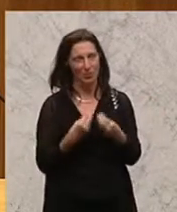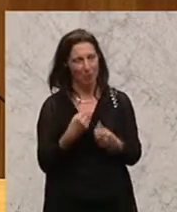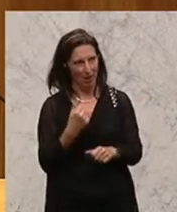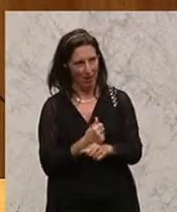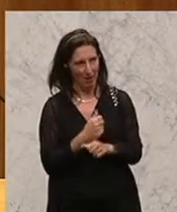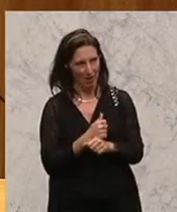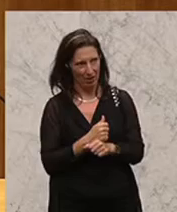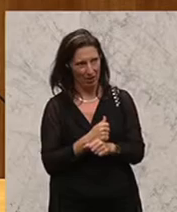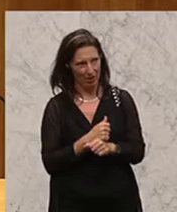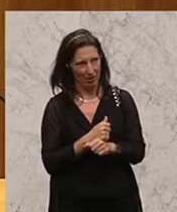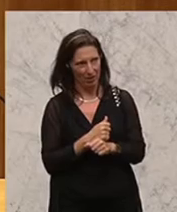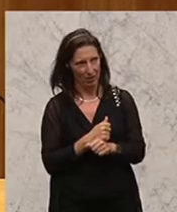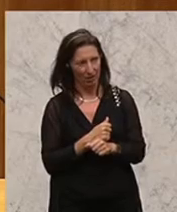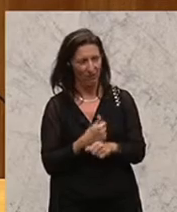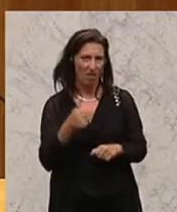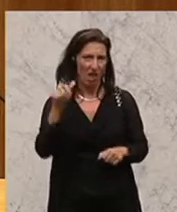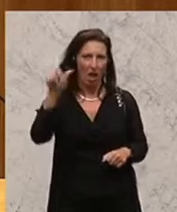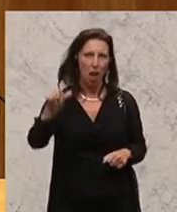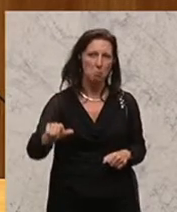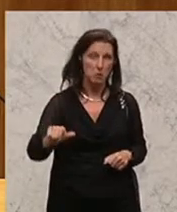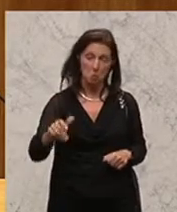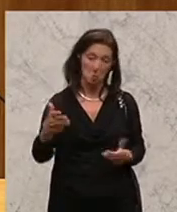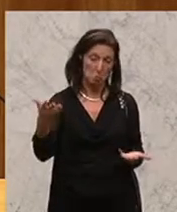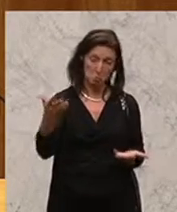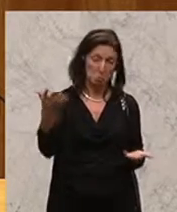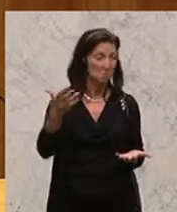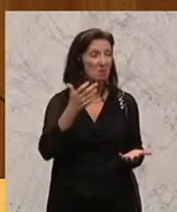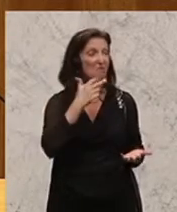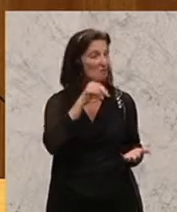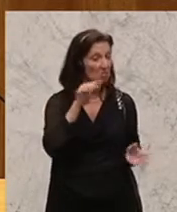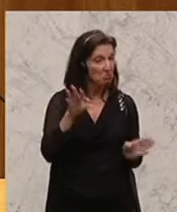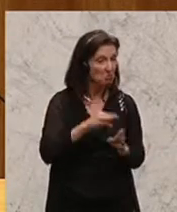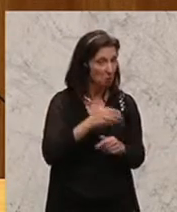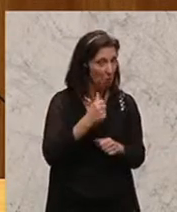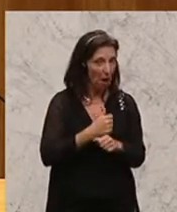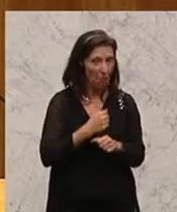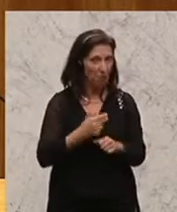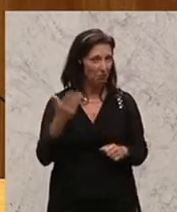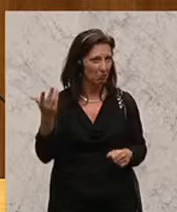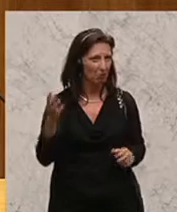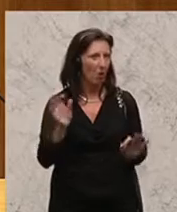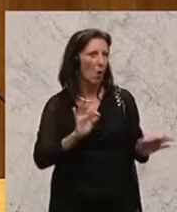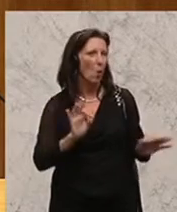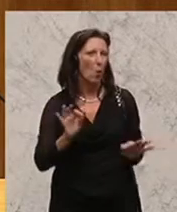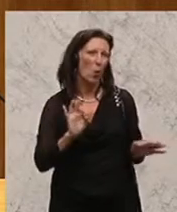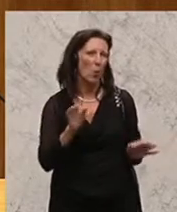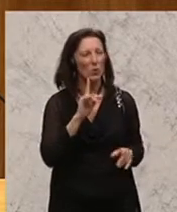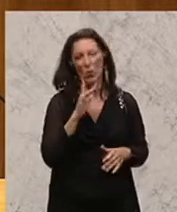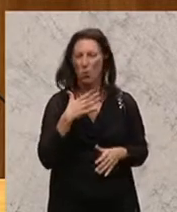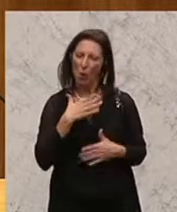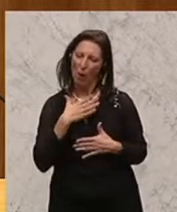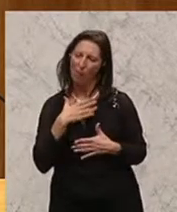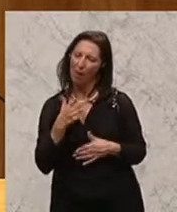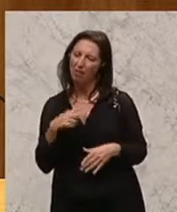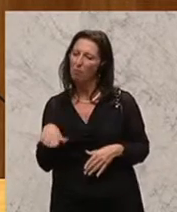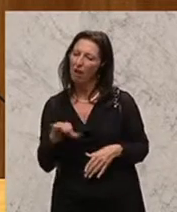Moment, wo einer nicht mehr zusammenarbeiten will oder es beschränkt auf seine Befugnis, er hat,